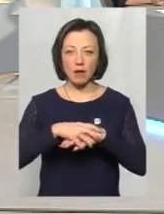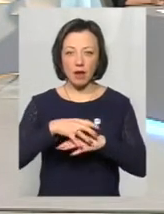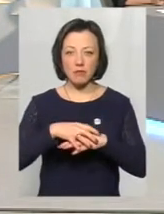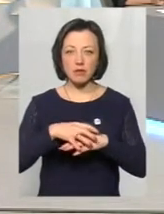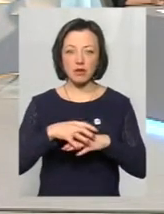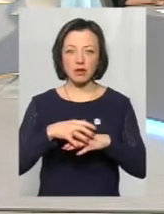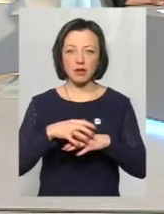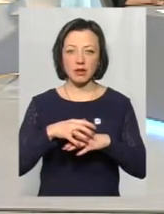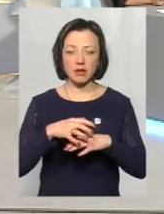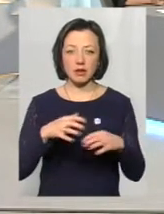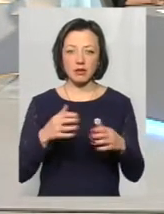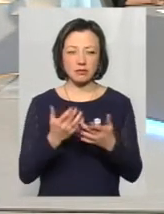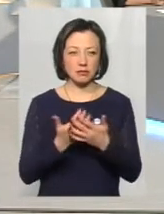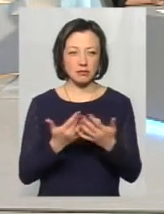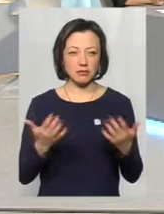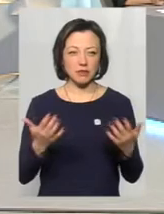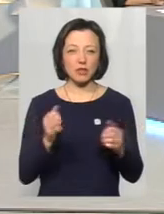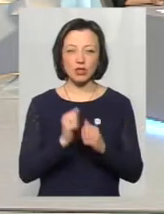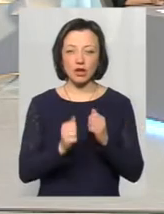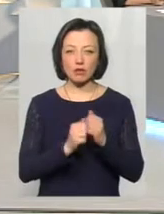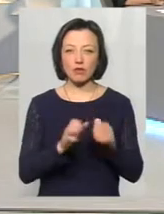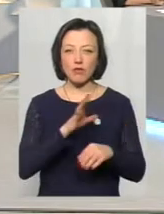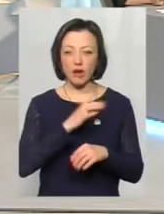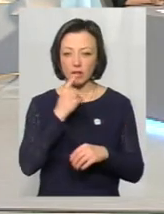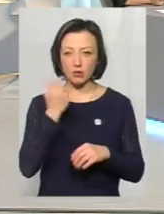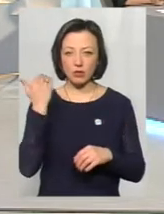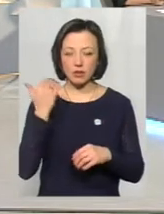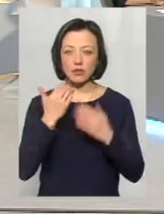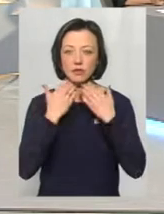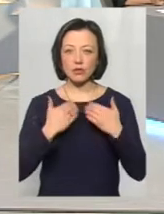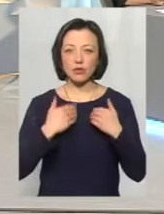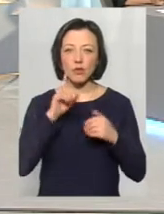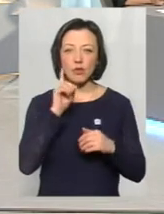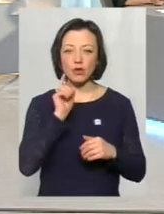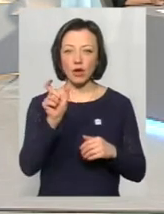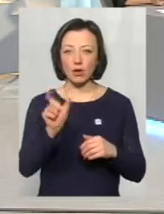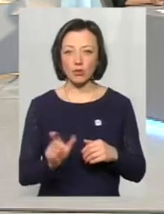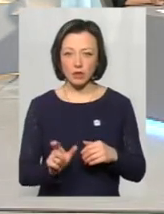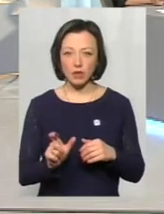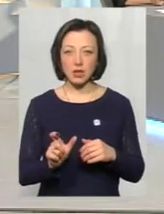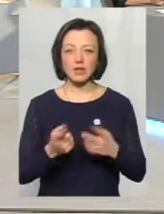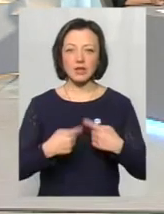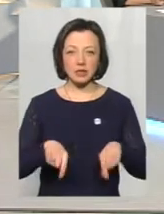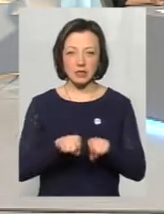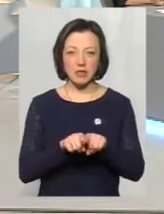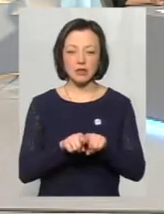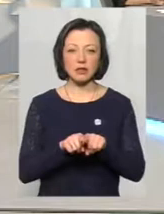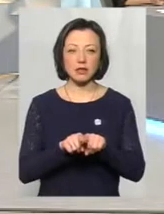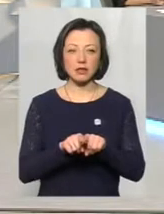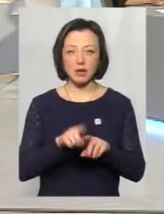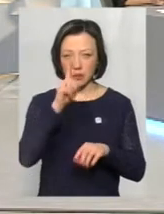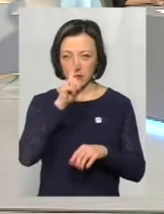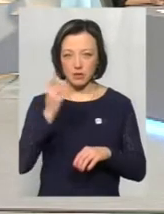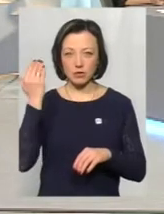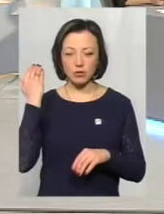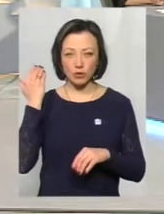парастезії. І таке часто буває. Нещодавно до мене звернулася молода особа, до нас відділення, вона місяць